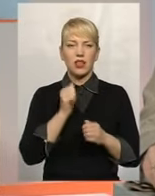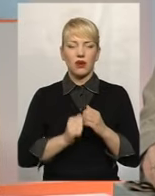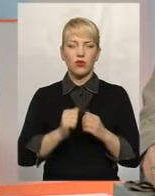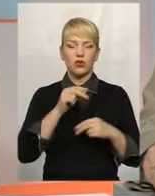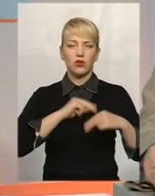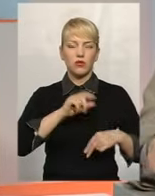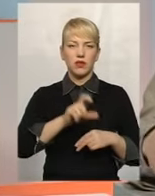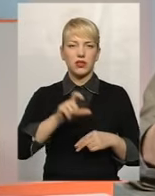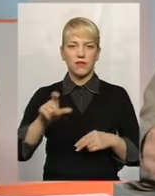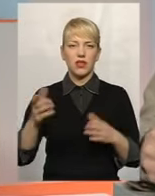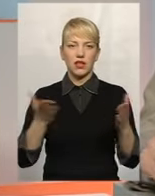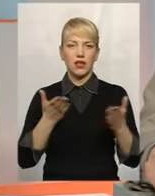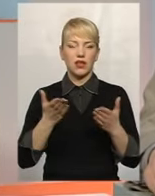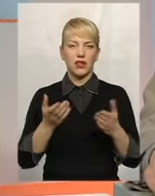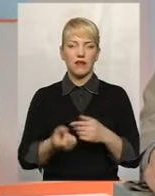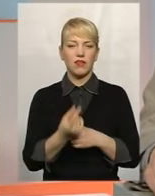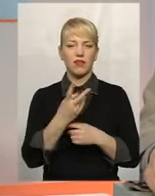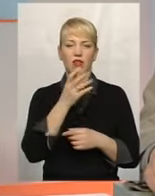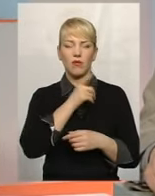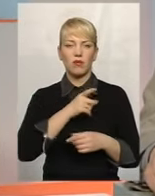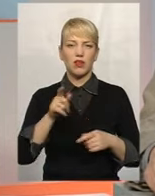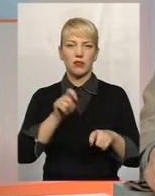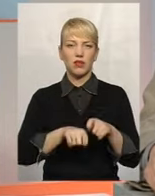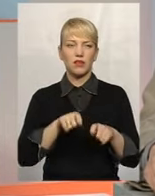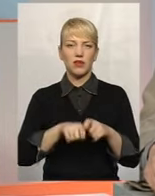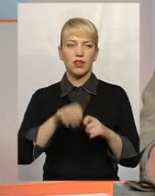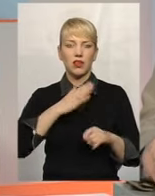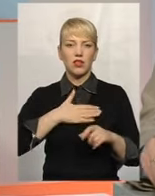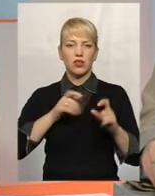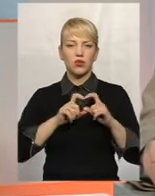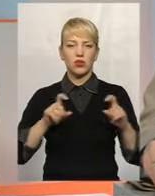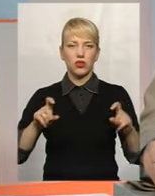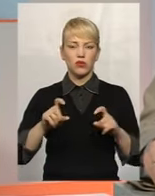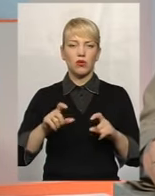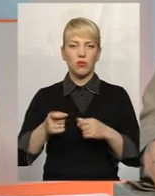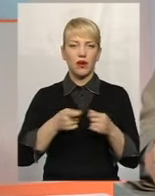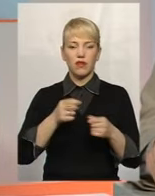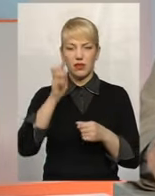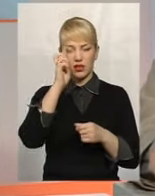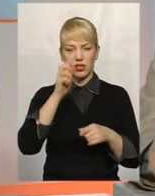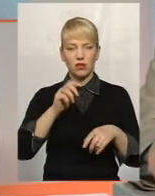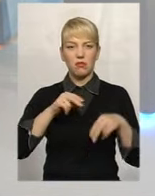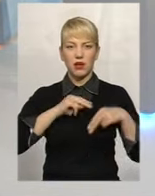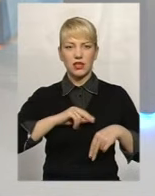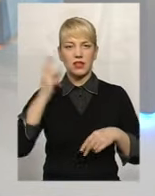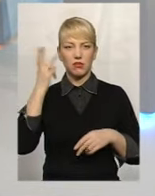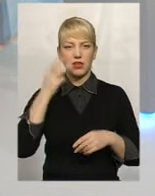працівника, які виявлені на момент перевірки нашою установою управлінням Держпраці у Хмельницькій області,